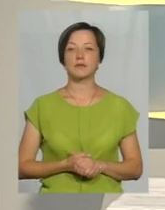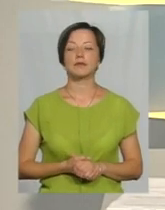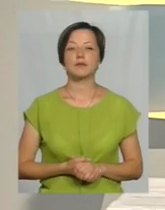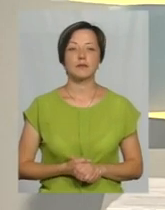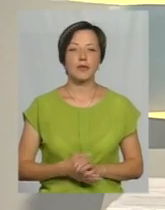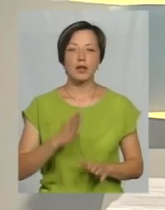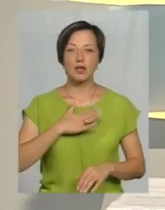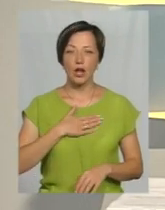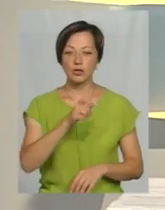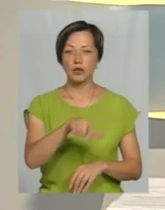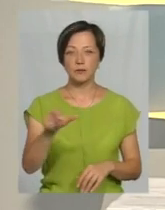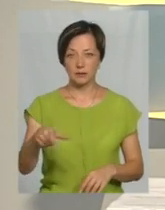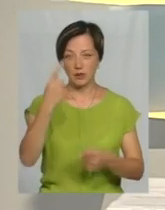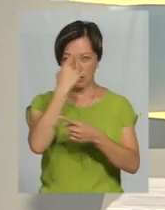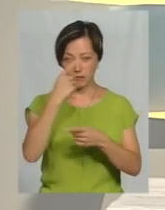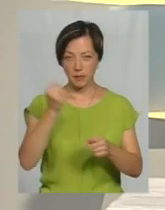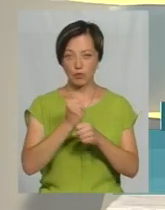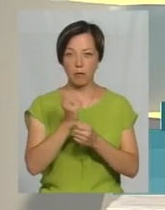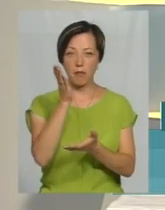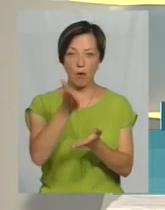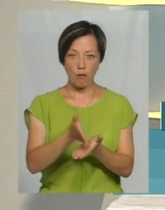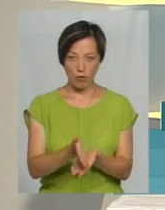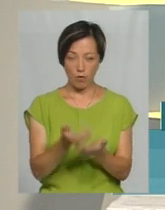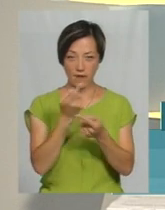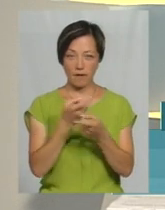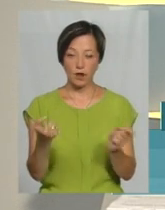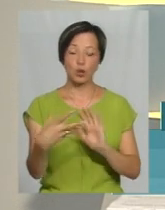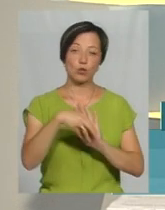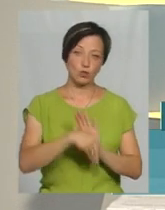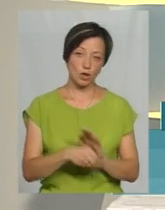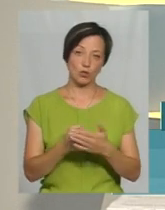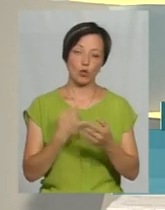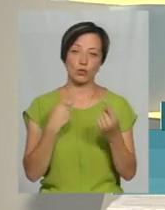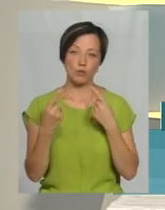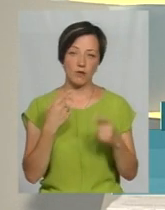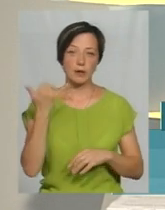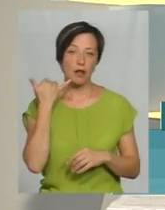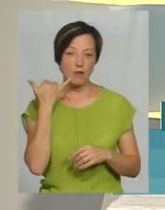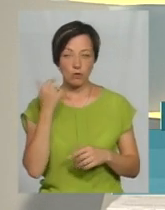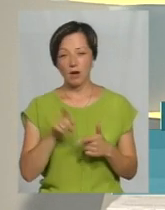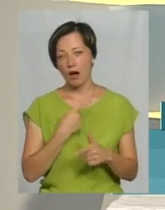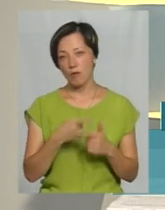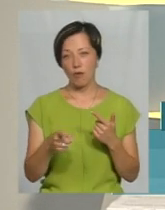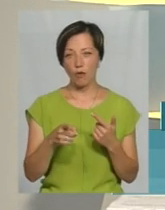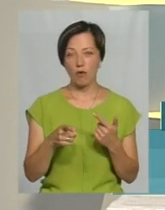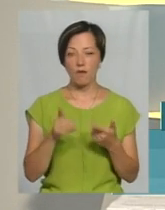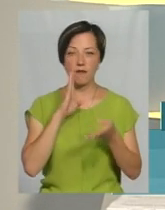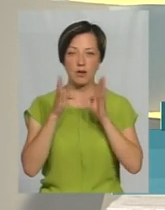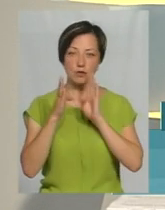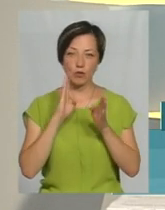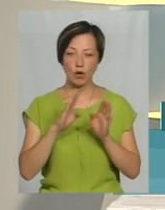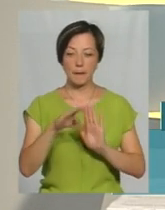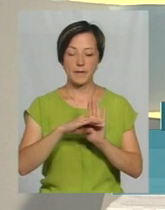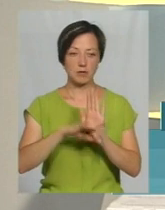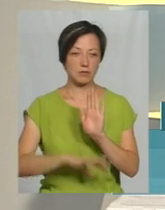Наша аудиторія нагадує, що ми працюємо у прямому ефірі, тому долучайтесь до розмови телефонами або у соцмережі Фейсбук